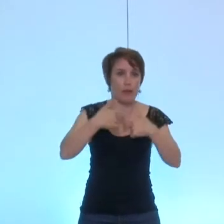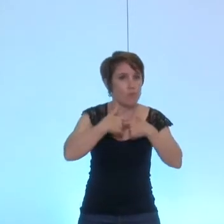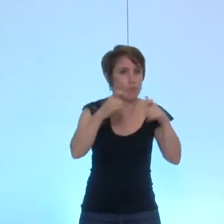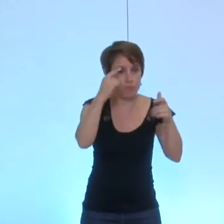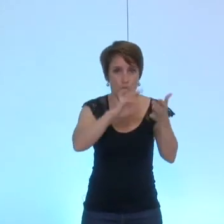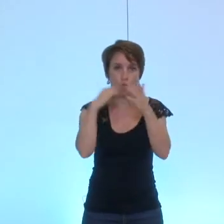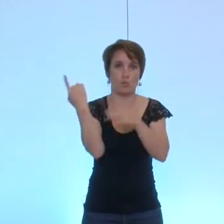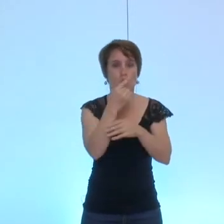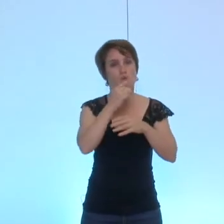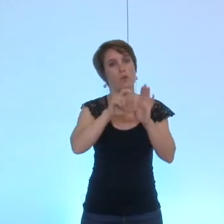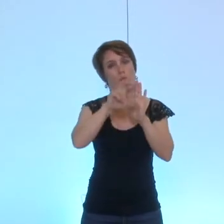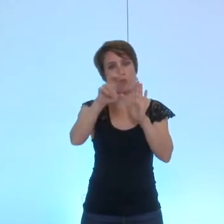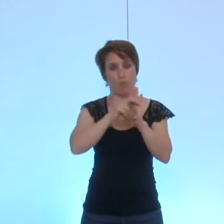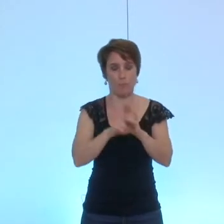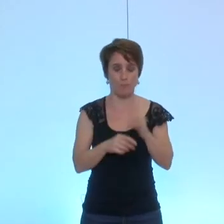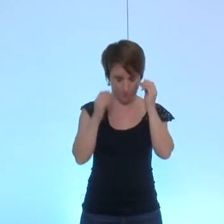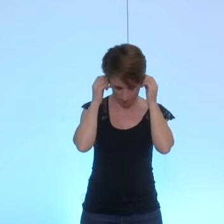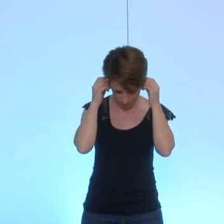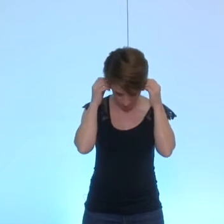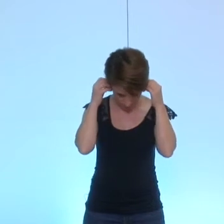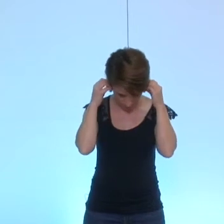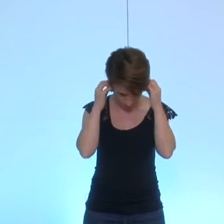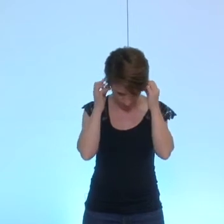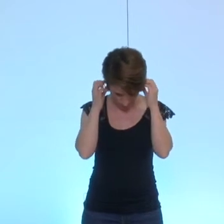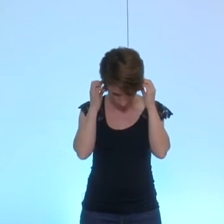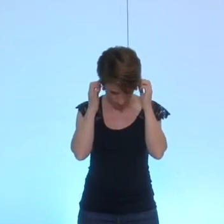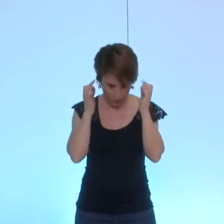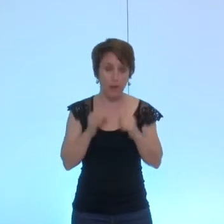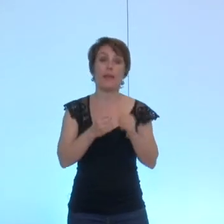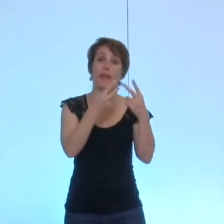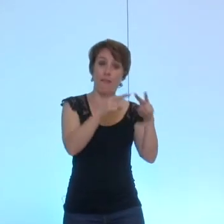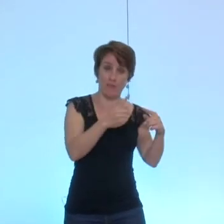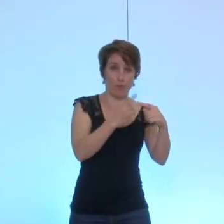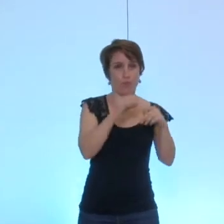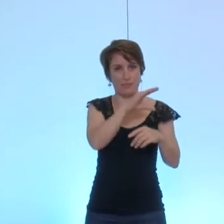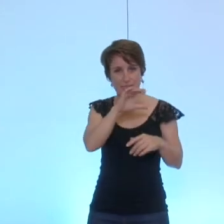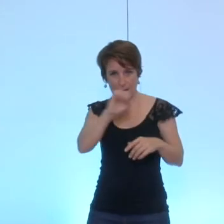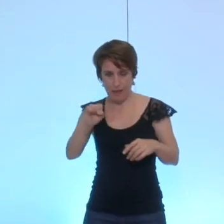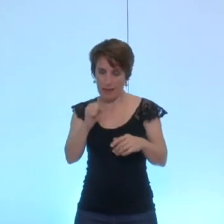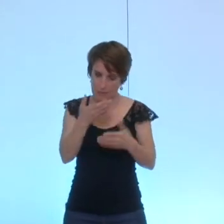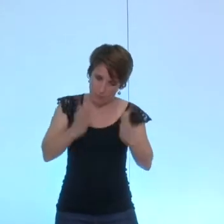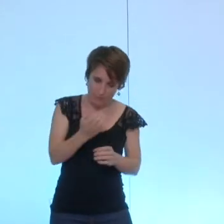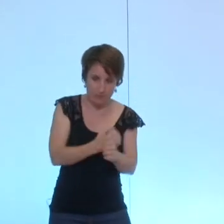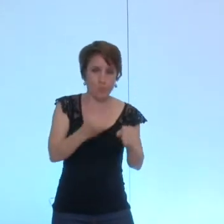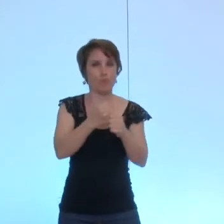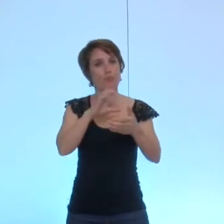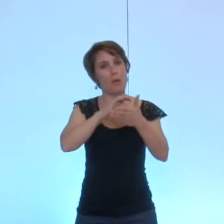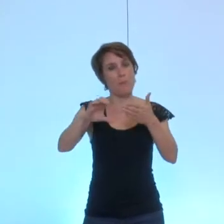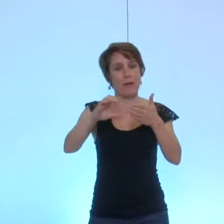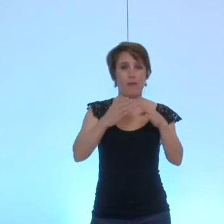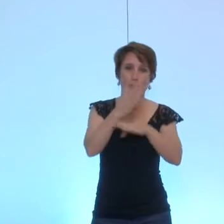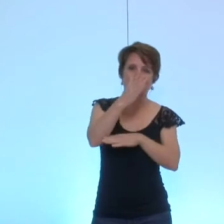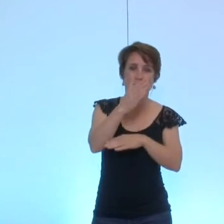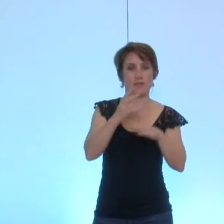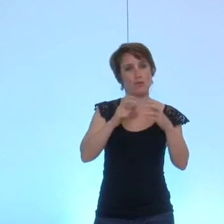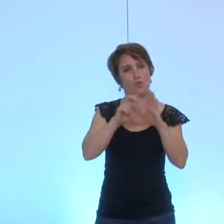la ville et le CCAS ont décidé de créer un dispositif venant renforcer les possibilités d'accès à l'offre culturelle grenobloise